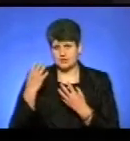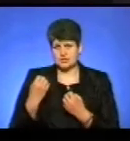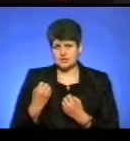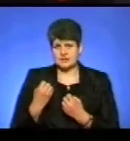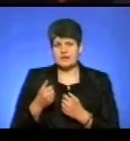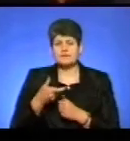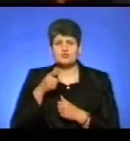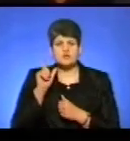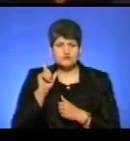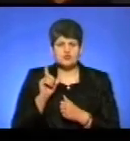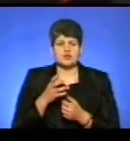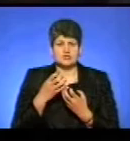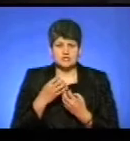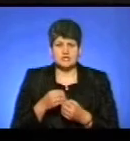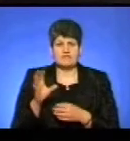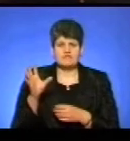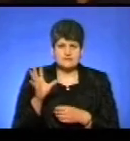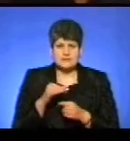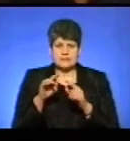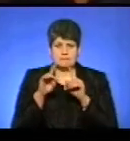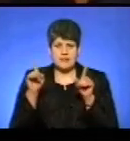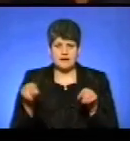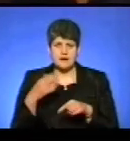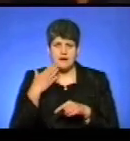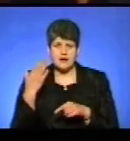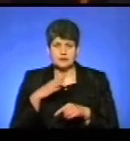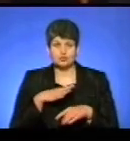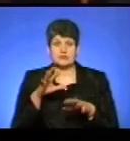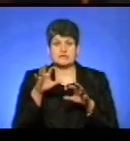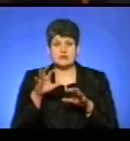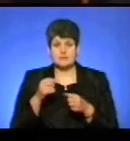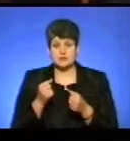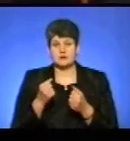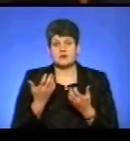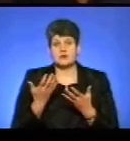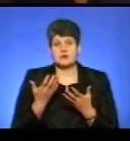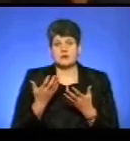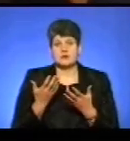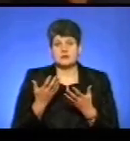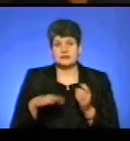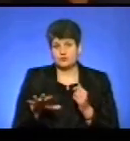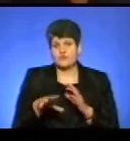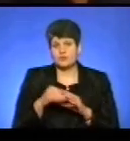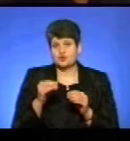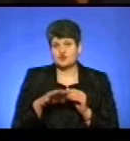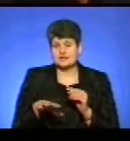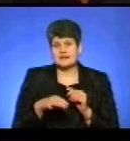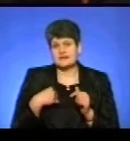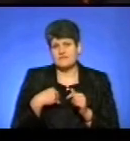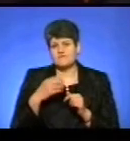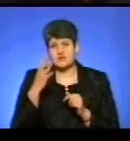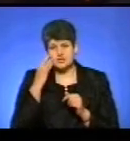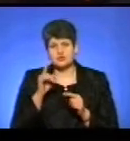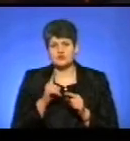позавчора всі плакати, всі адраційні матеріали були зняти у асериторії виборчої дільниці. Я рахую, що це